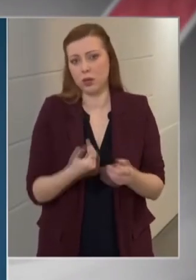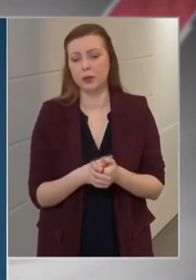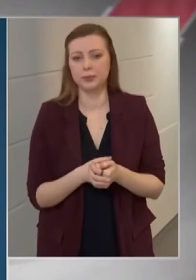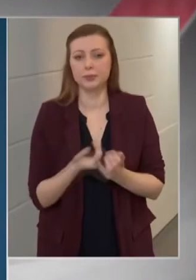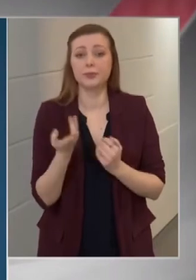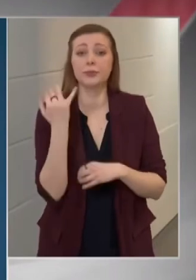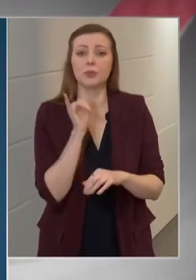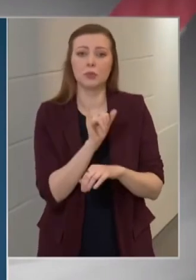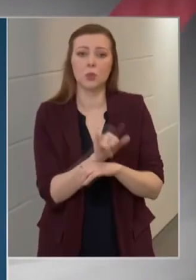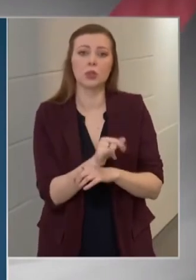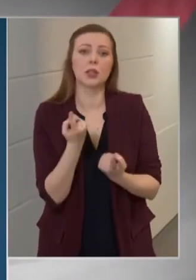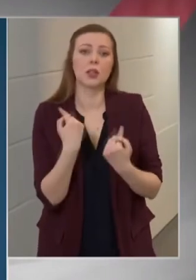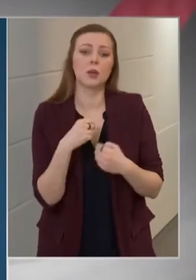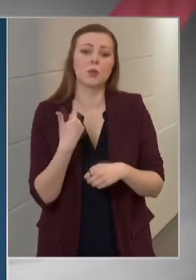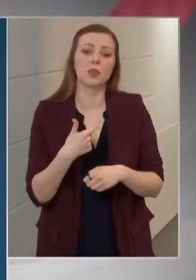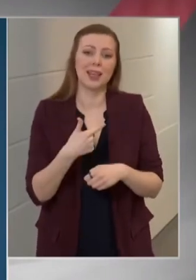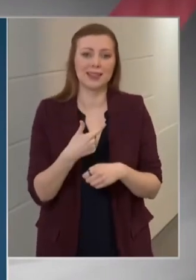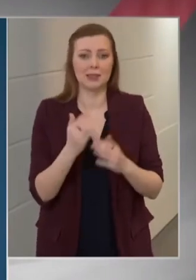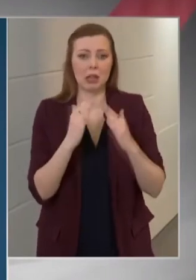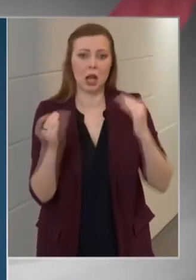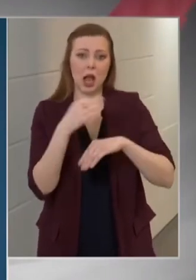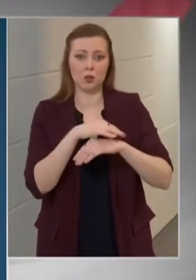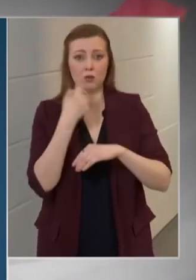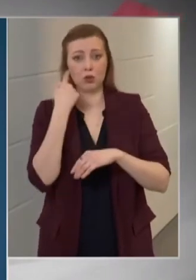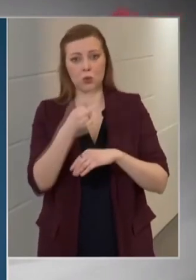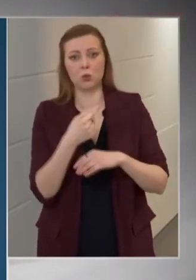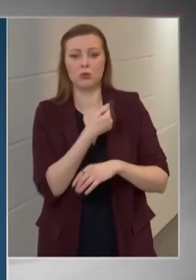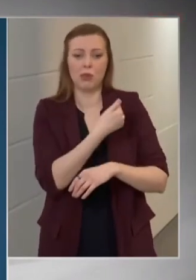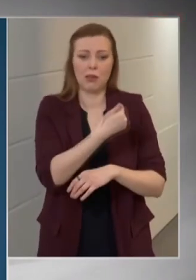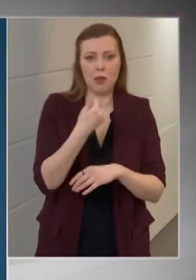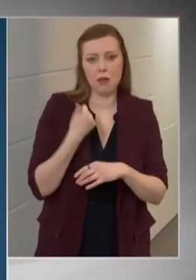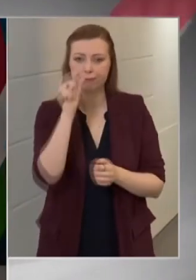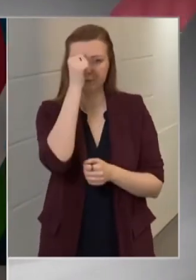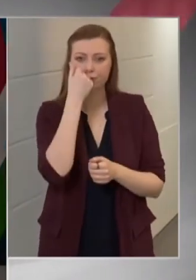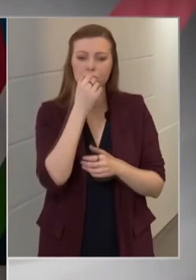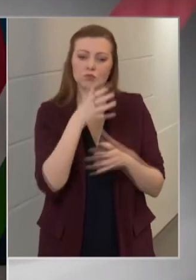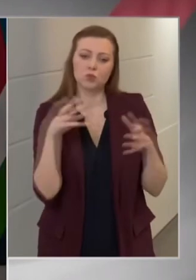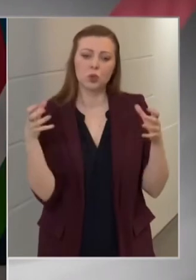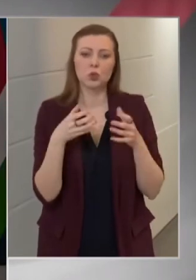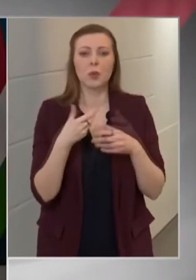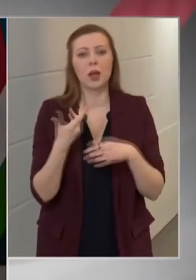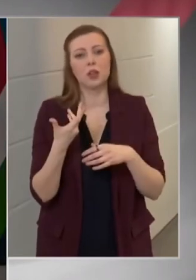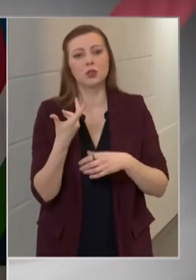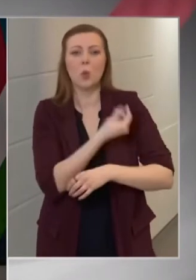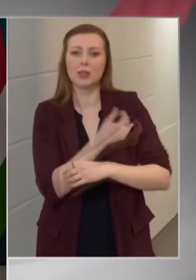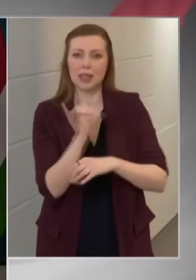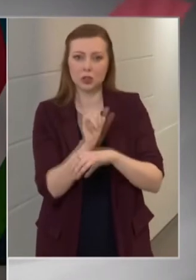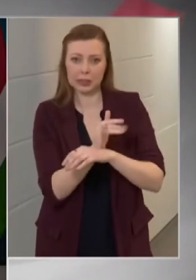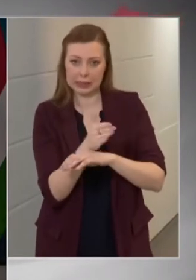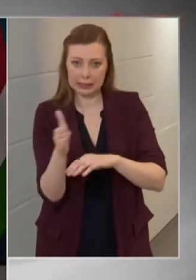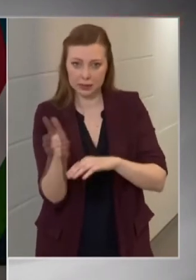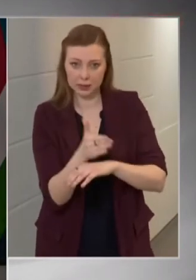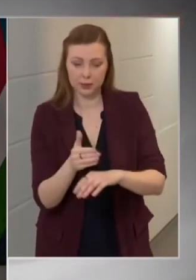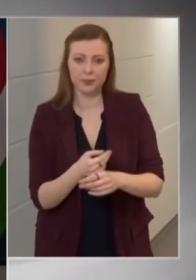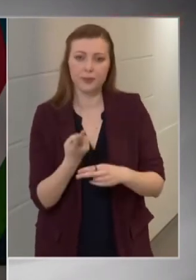várótermekben. Arra is kitért egy szintén nagy politikai vihart kavaró ügykapcsán, hogy a házi orvosokhoz érkező oltóanyagokat csak